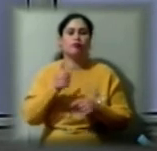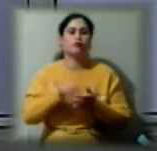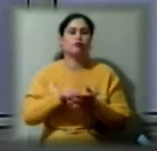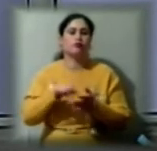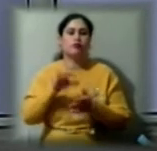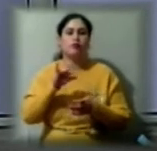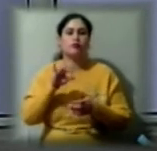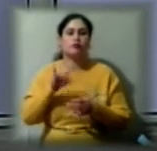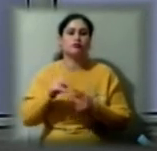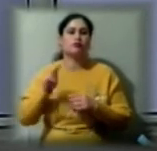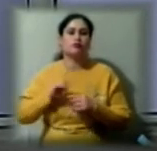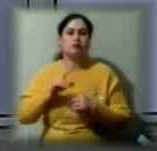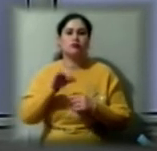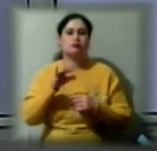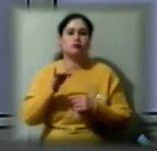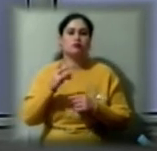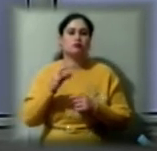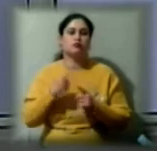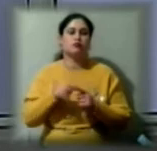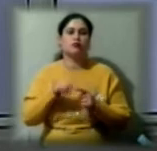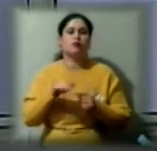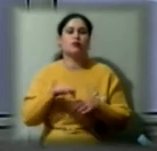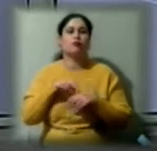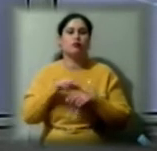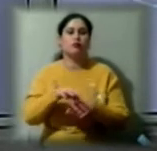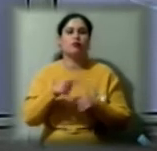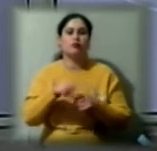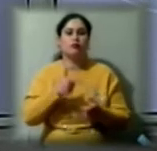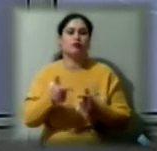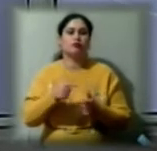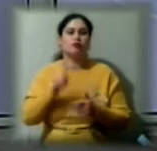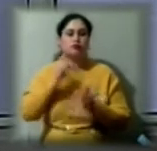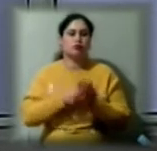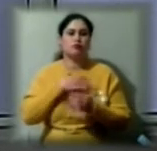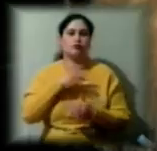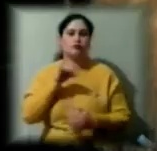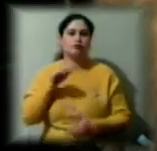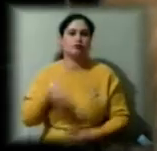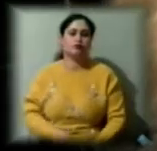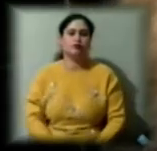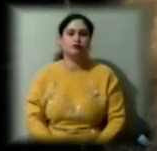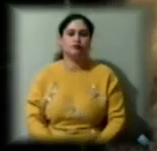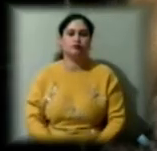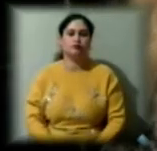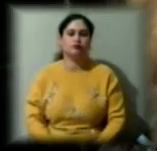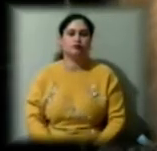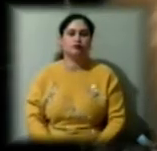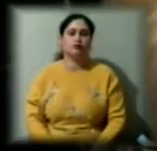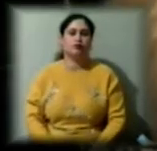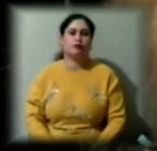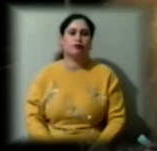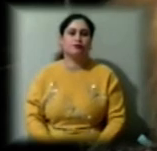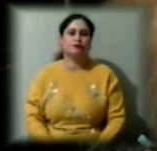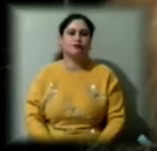працювали дистанційно. Як проходила підготовка, знають кореспонденти Суспільного. Давай зараз ми ще раз